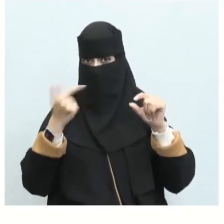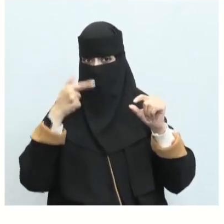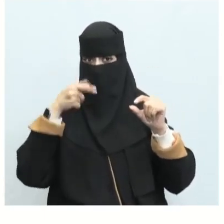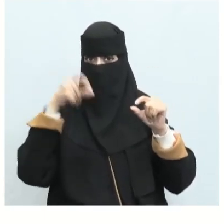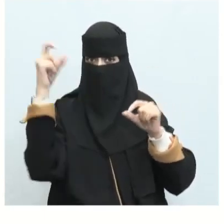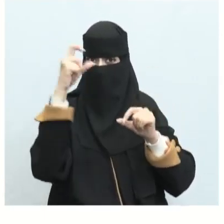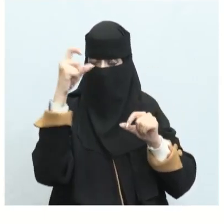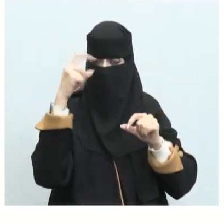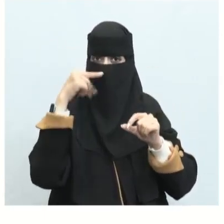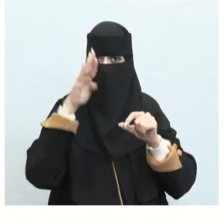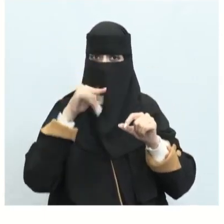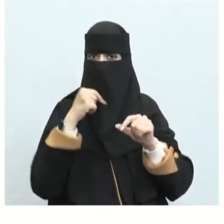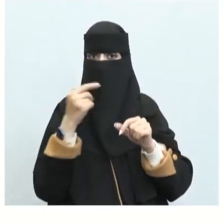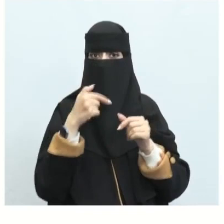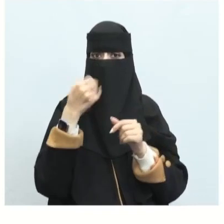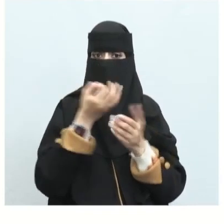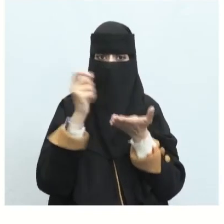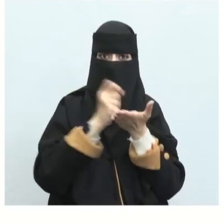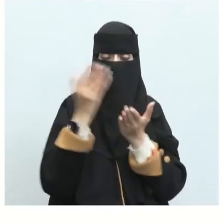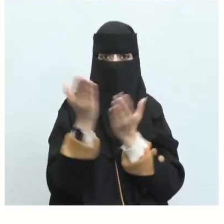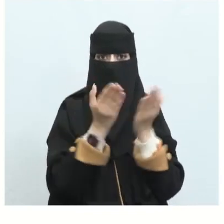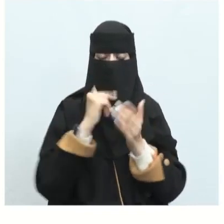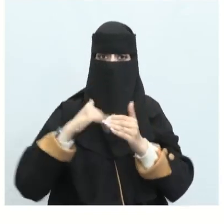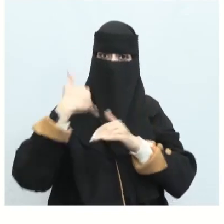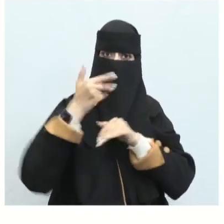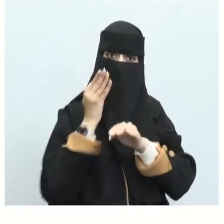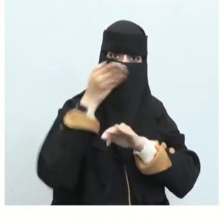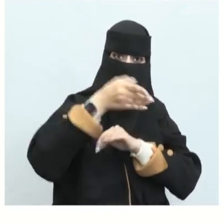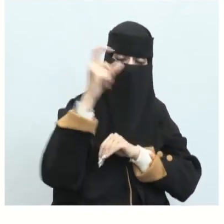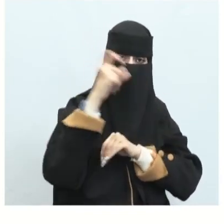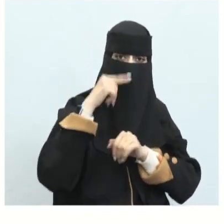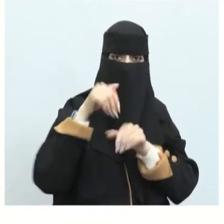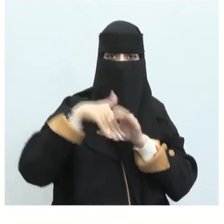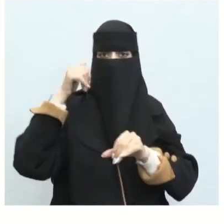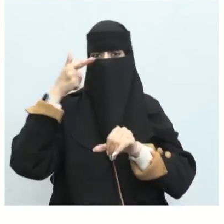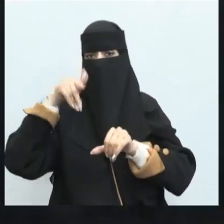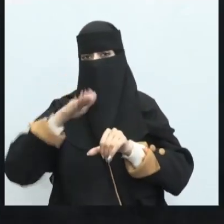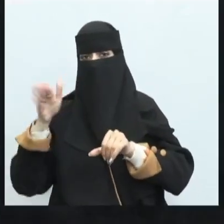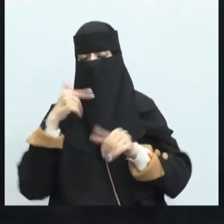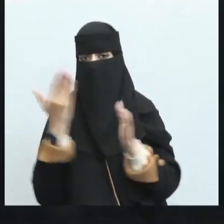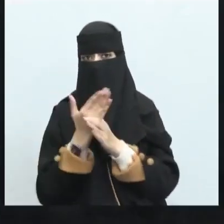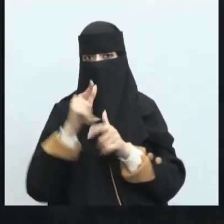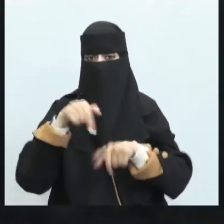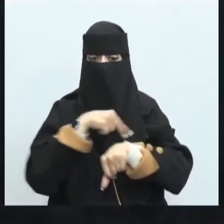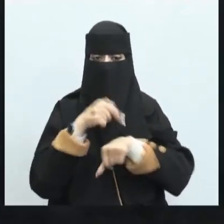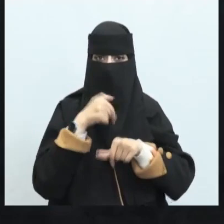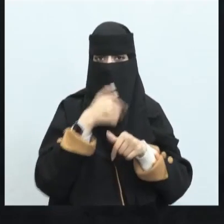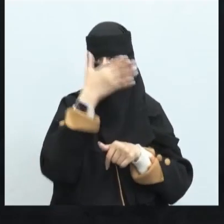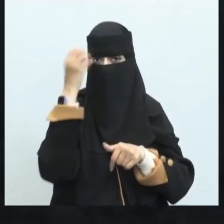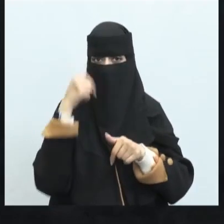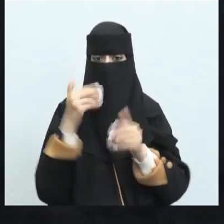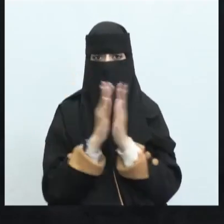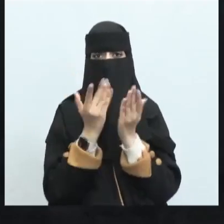وتدارس القرآن وسكن الكوفة وعاش عمراً طويلاً وقيل أنه عاش فترة طويلة وكأنه نصفها في الجاهلية ونصفها كذلك في